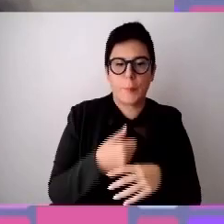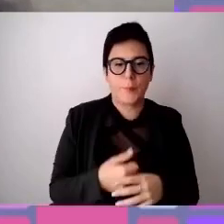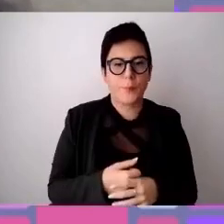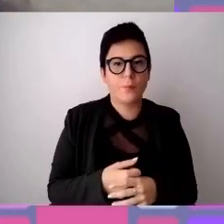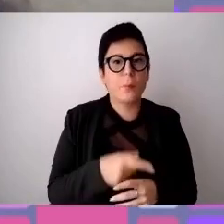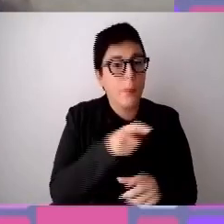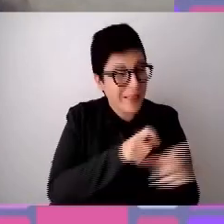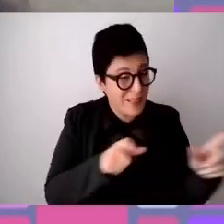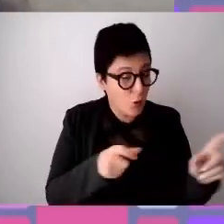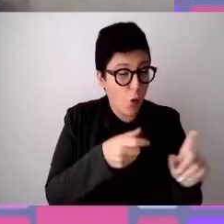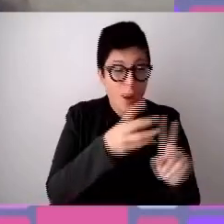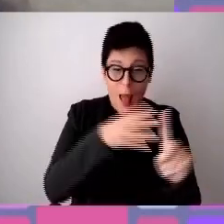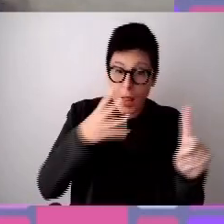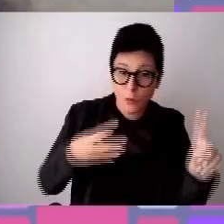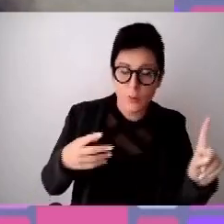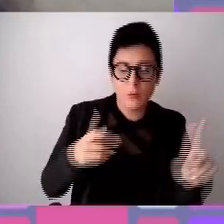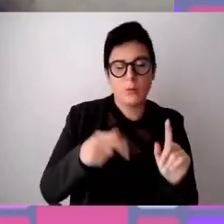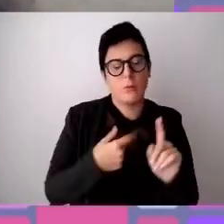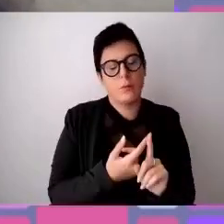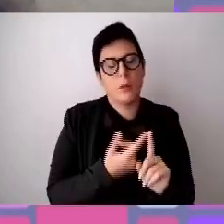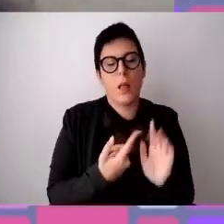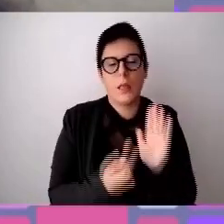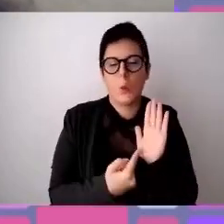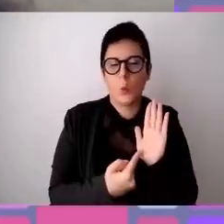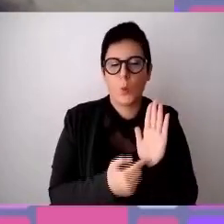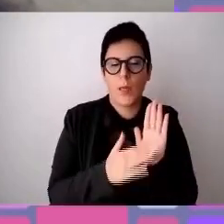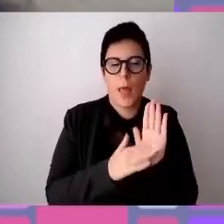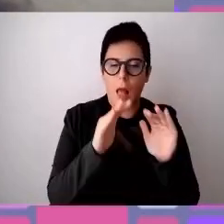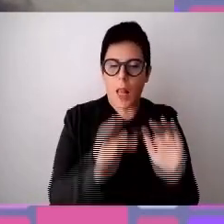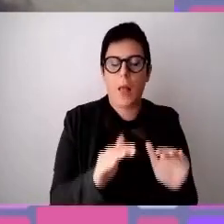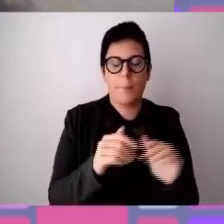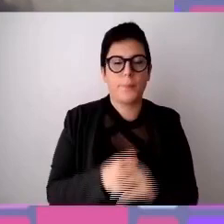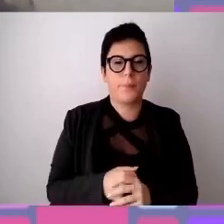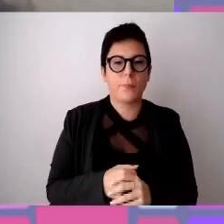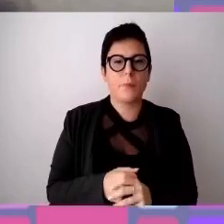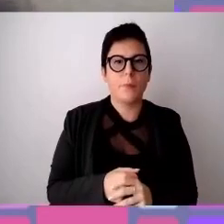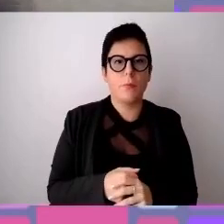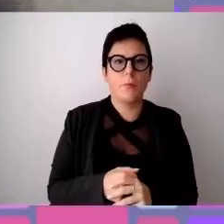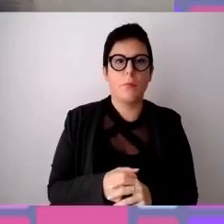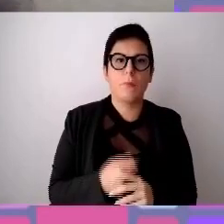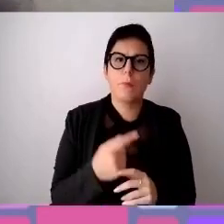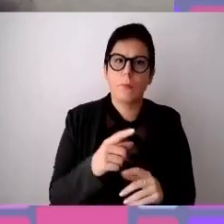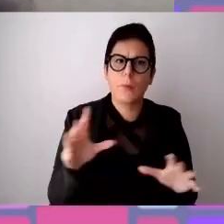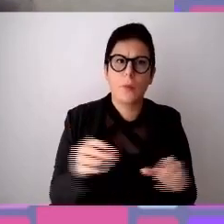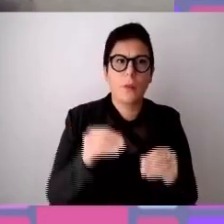e delle tutele delle persone LGBT. Questo ci porta a fare dei ragionamenti